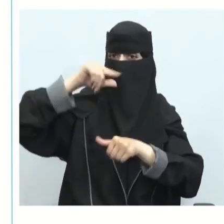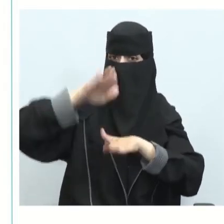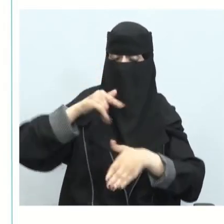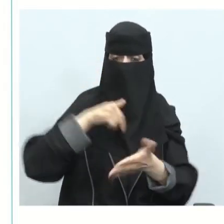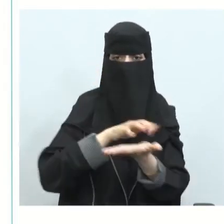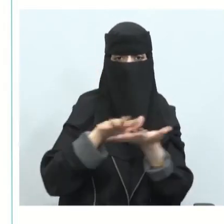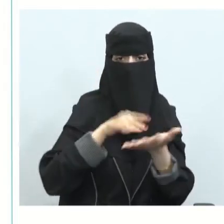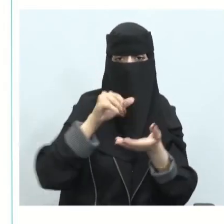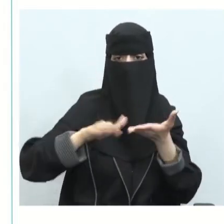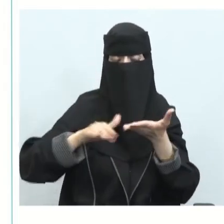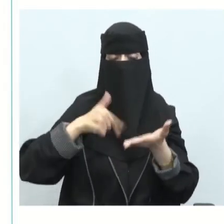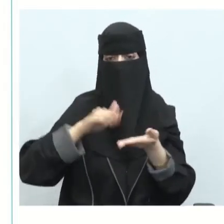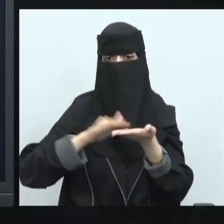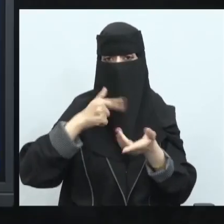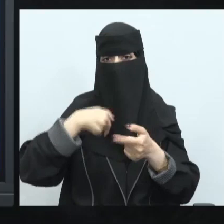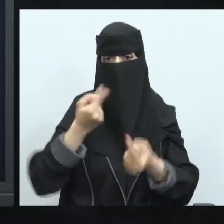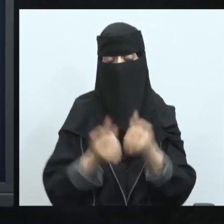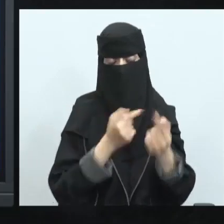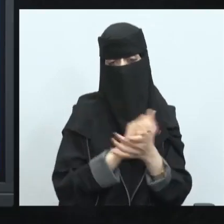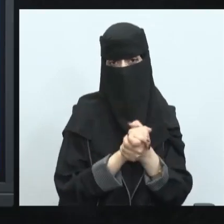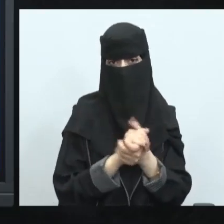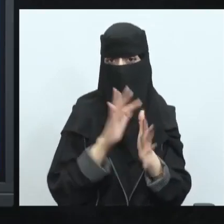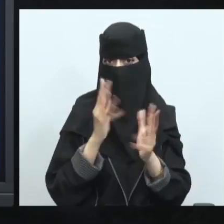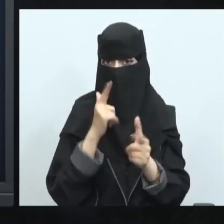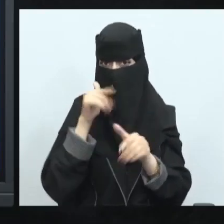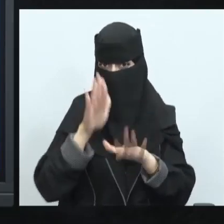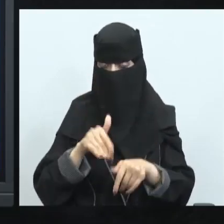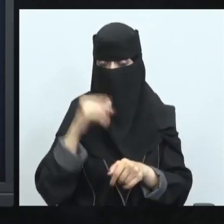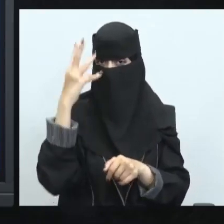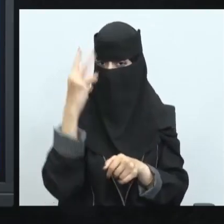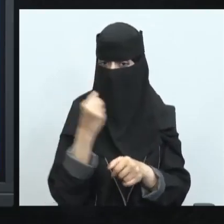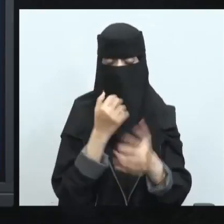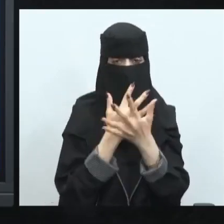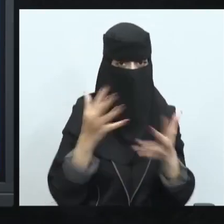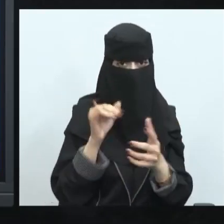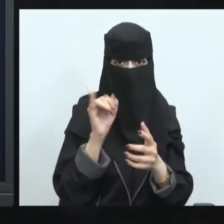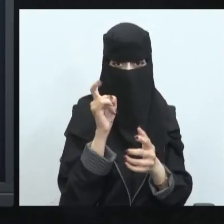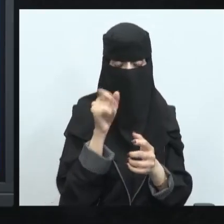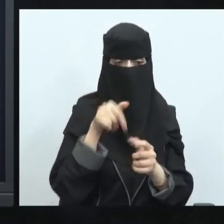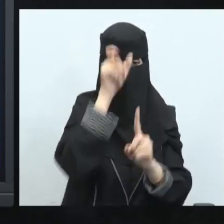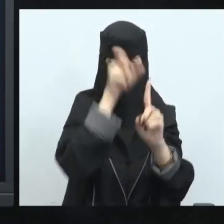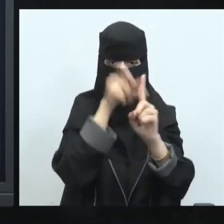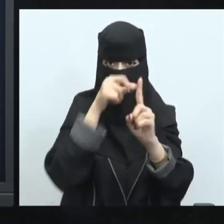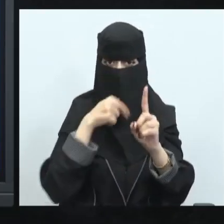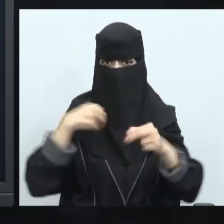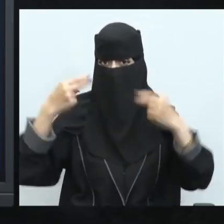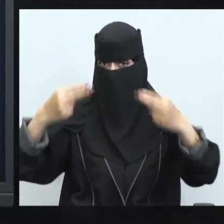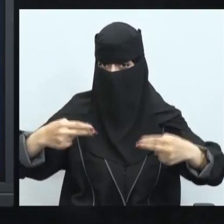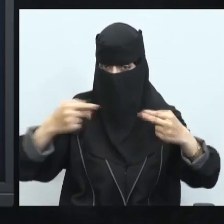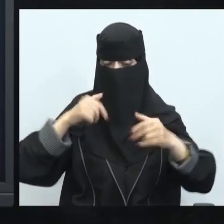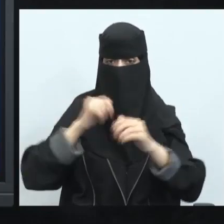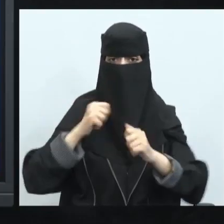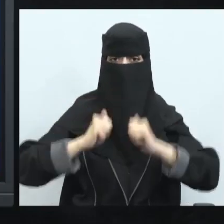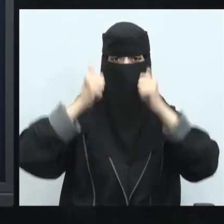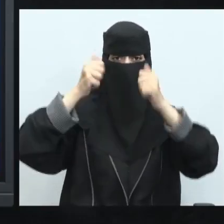أو على الزراعة أو غيره حينما يأتي عدد كبير مثلا في الفعاليات العالمية كبطلات كرة القدم أو